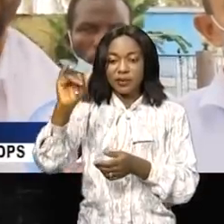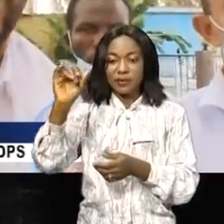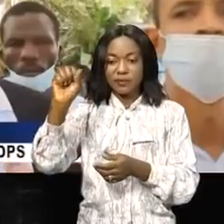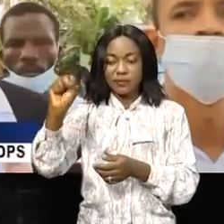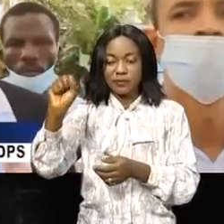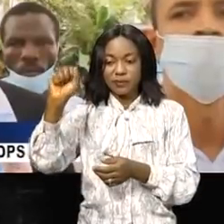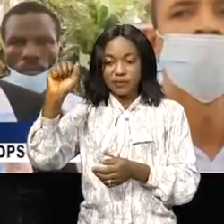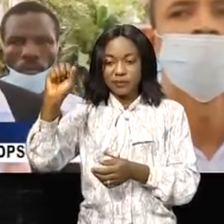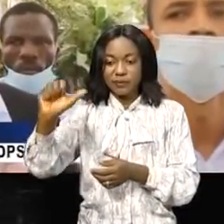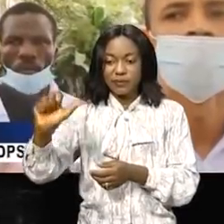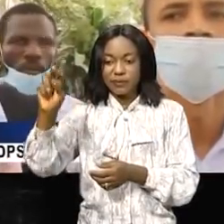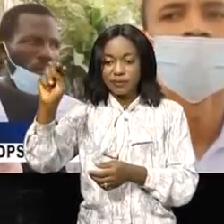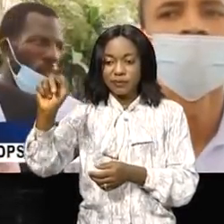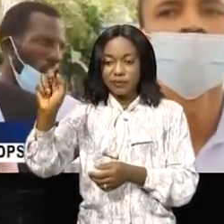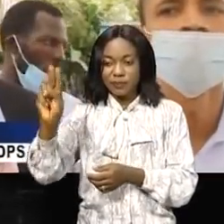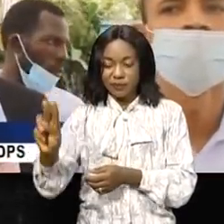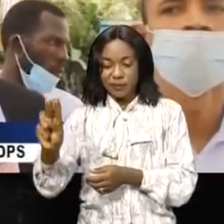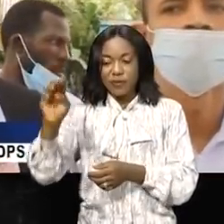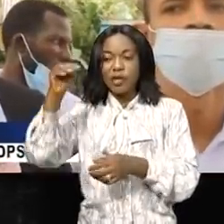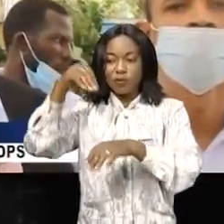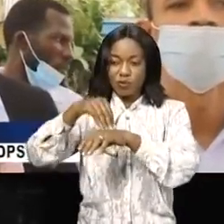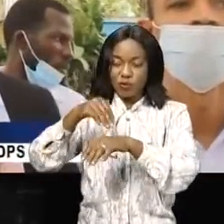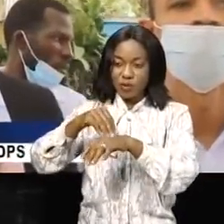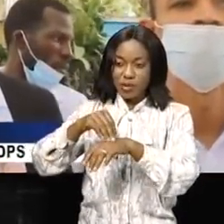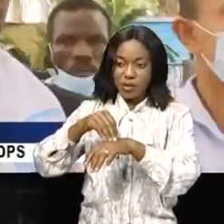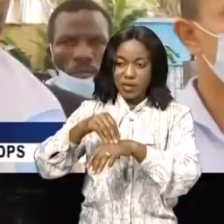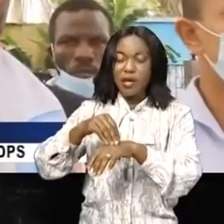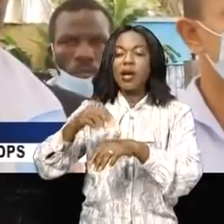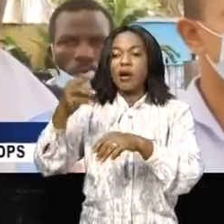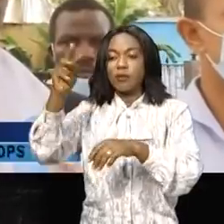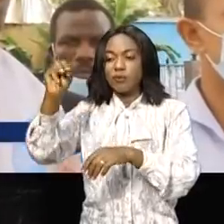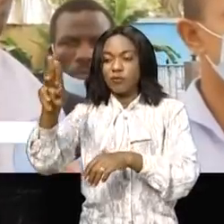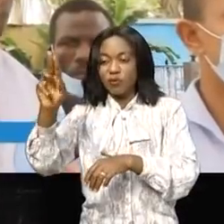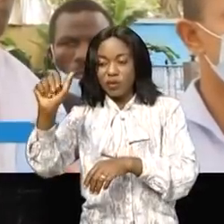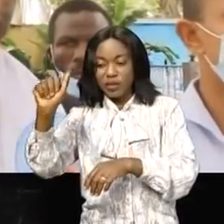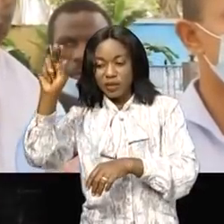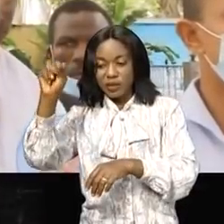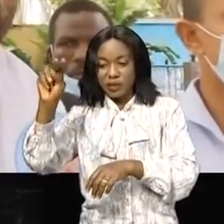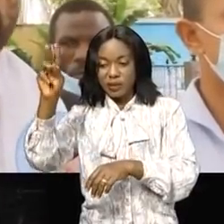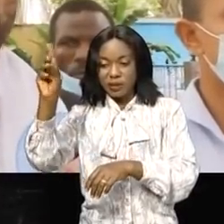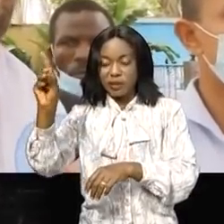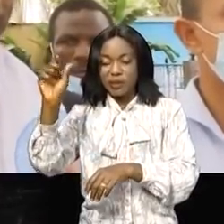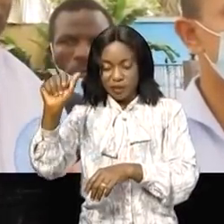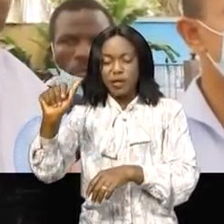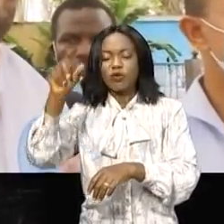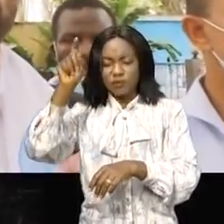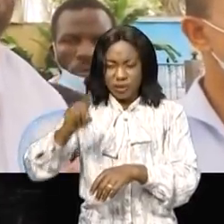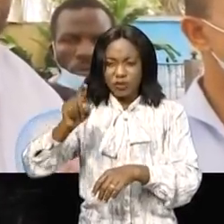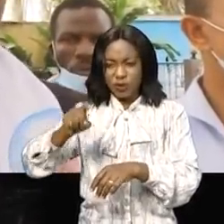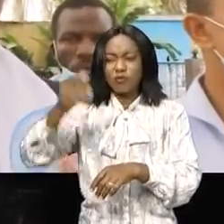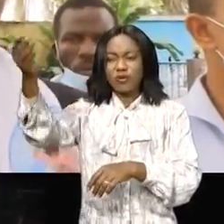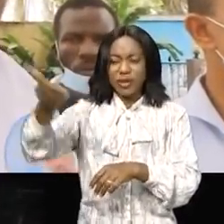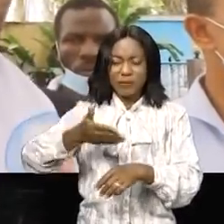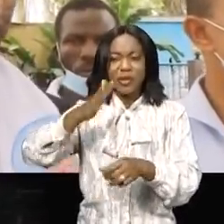Mwanda et pouvoir répondre massivement à cette tournée pour que le monde puisse comprendre que l'UDPS a aussi